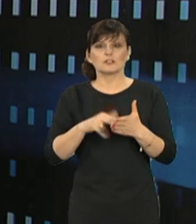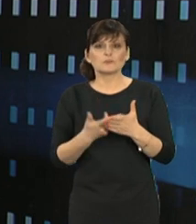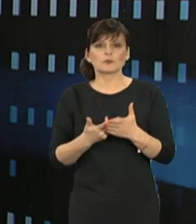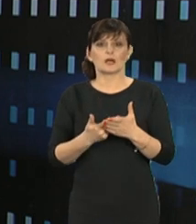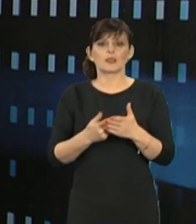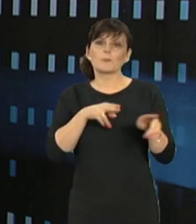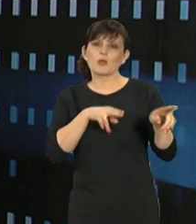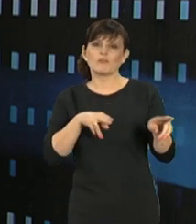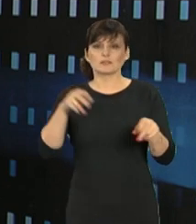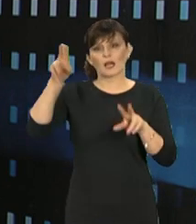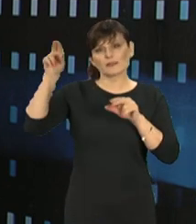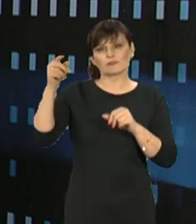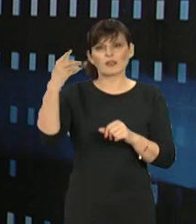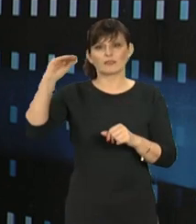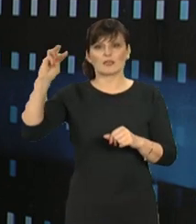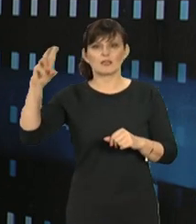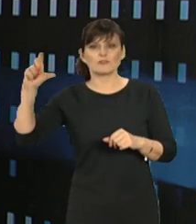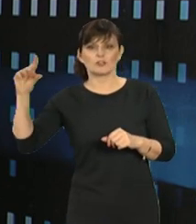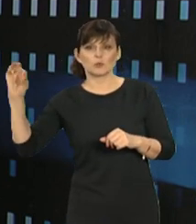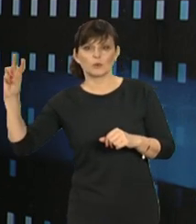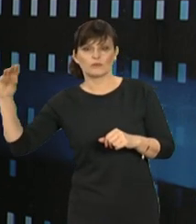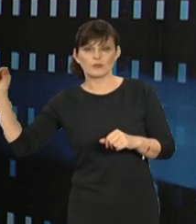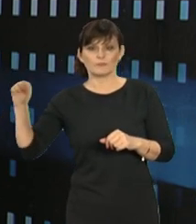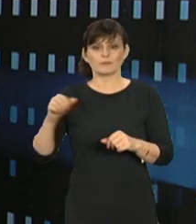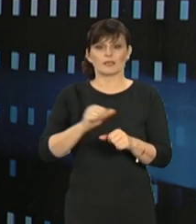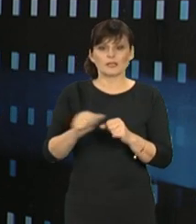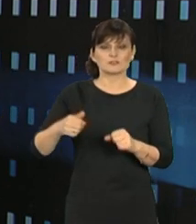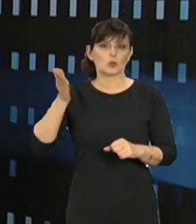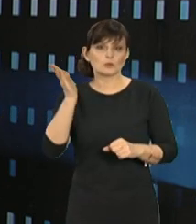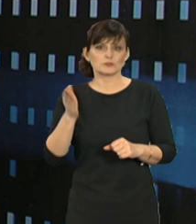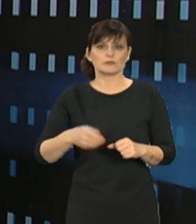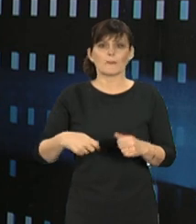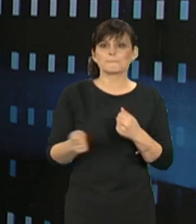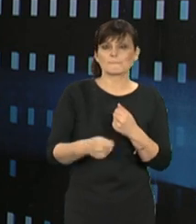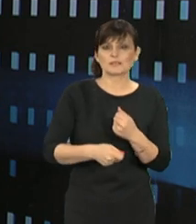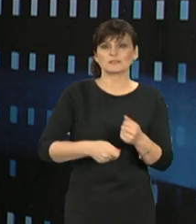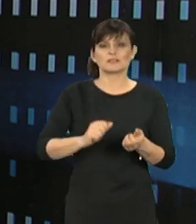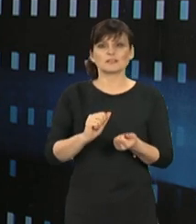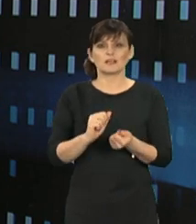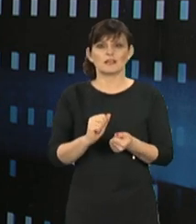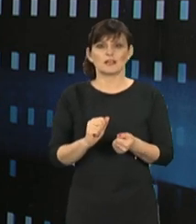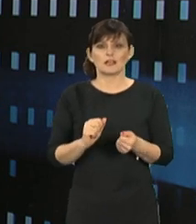polowania dewizowe jest zagrożony mandatem, a nawet